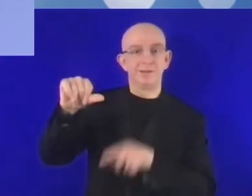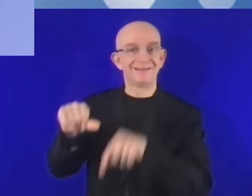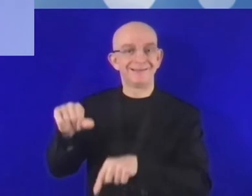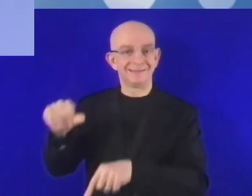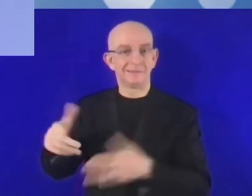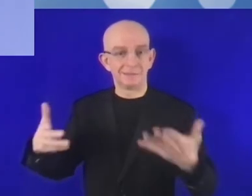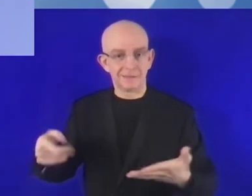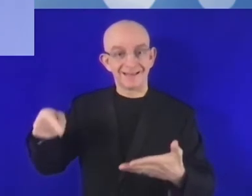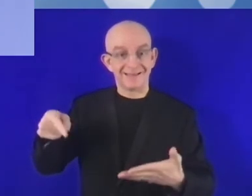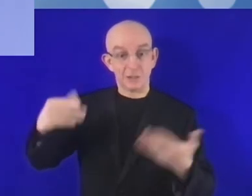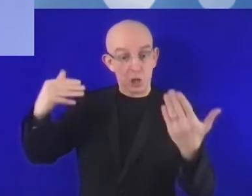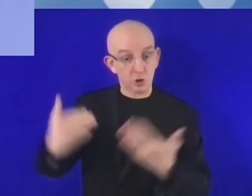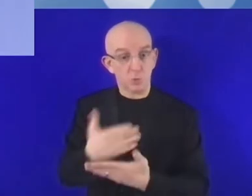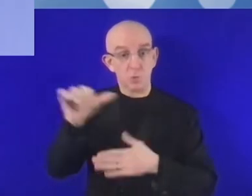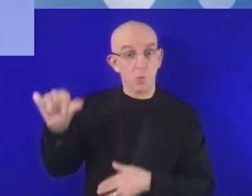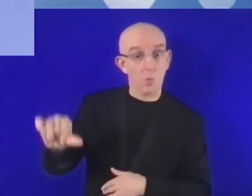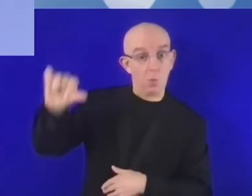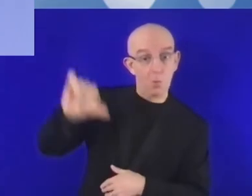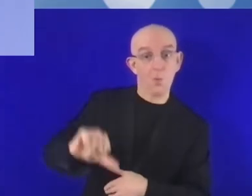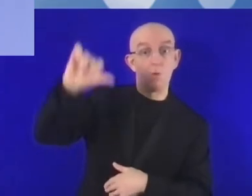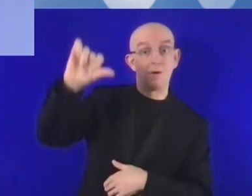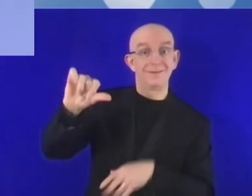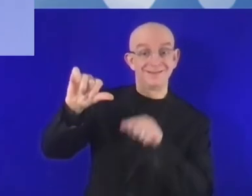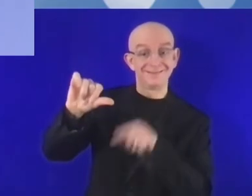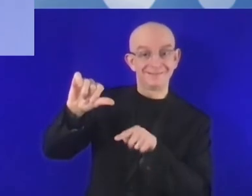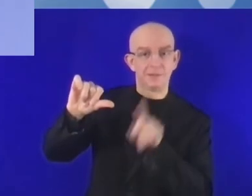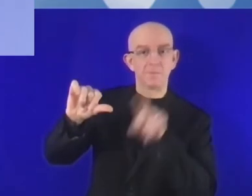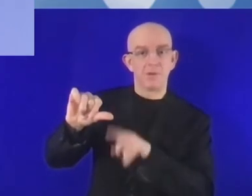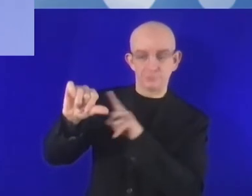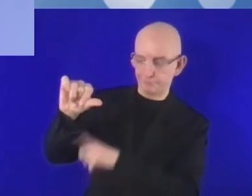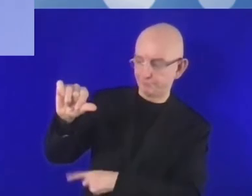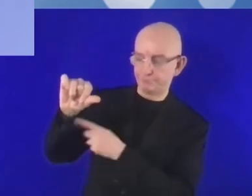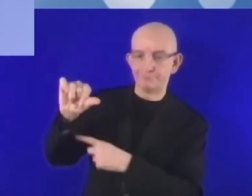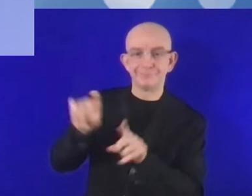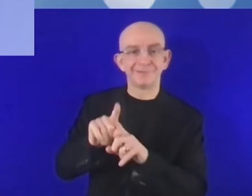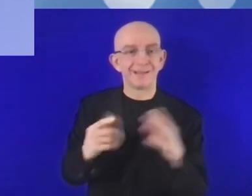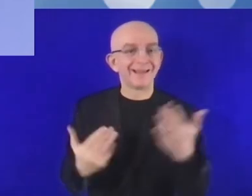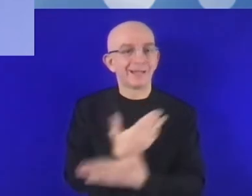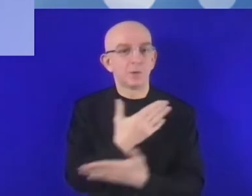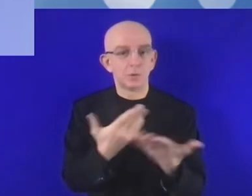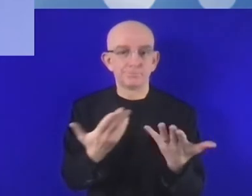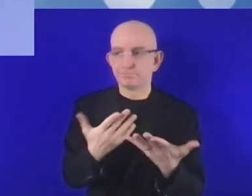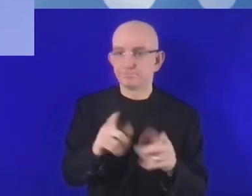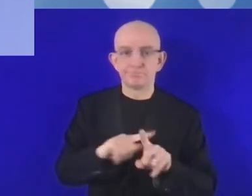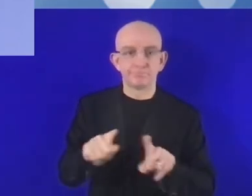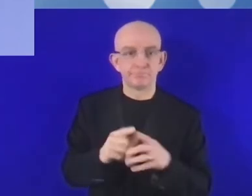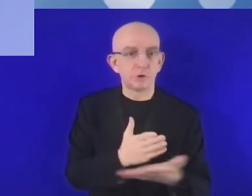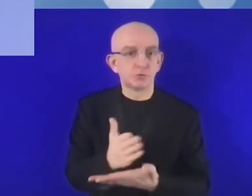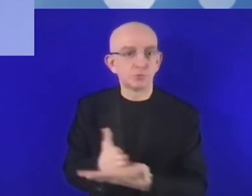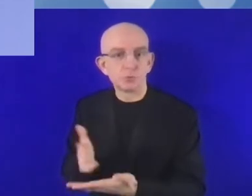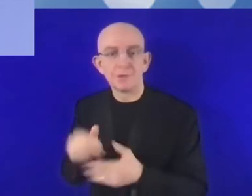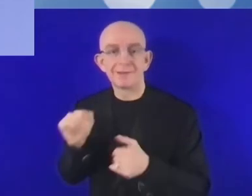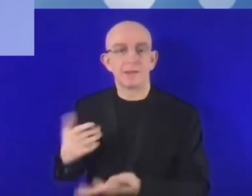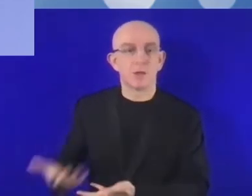bogactwem i trzeba kształtować narzędzia, które pozwolą nam te dane odpowiednio agregować, zbierać,